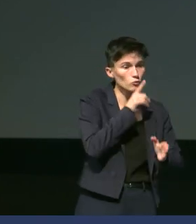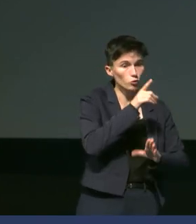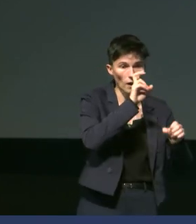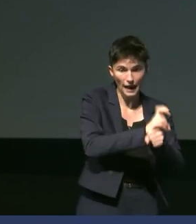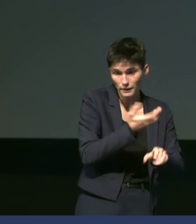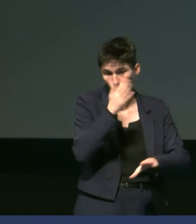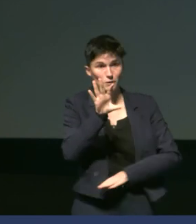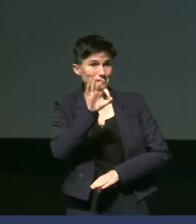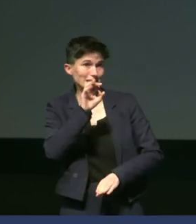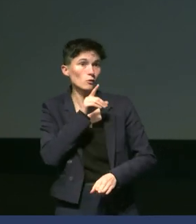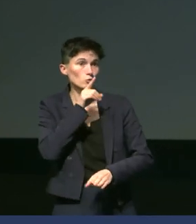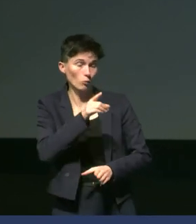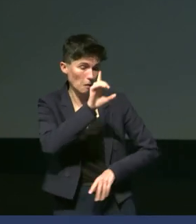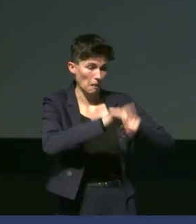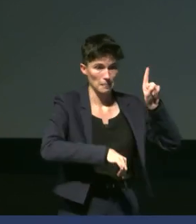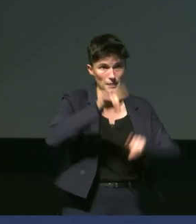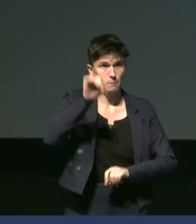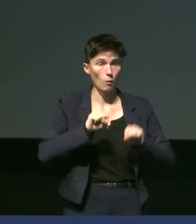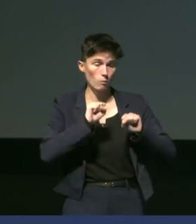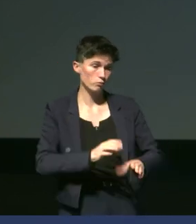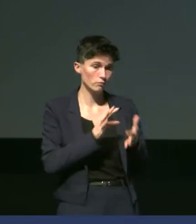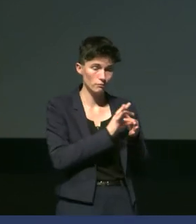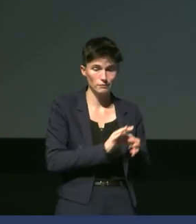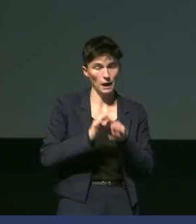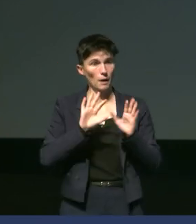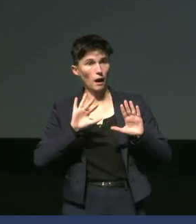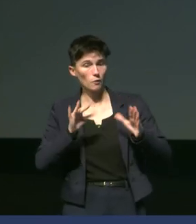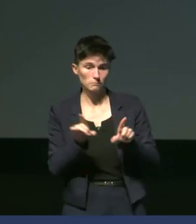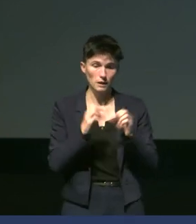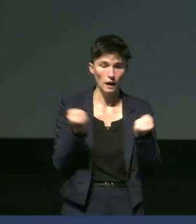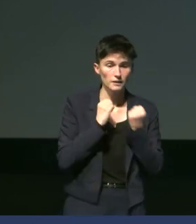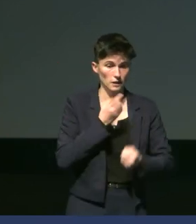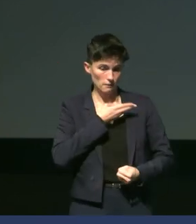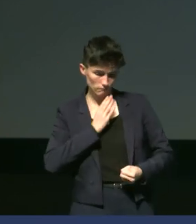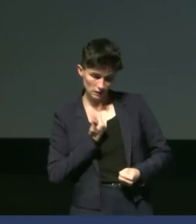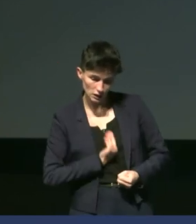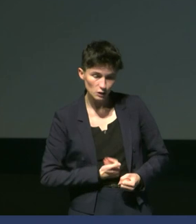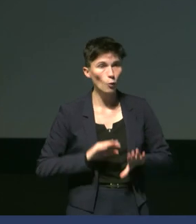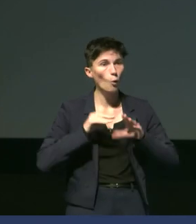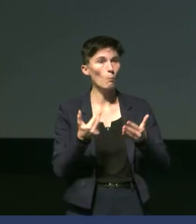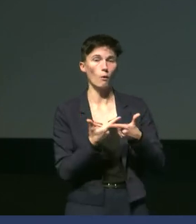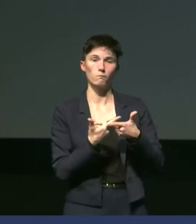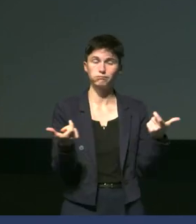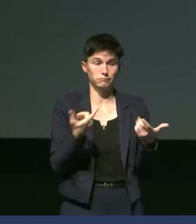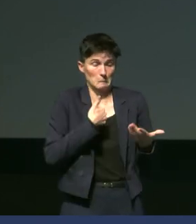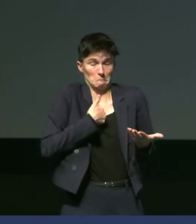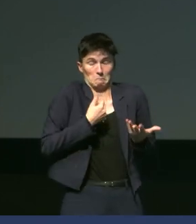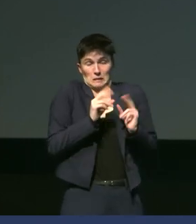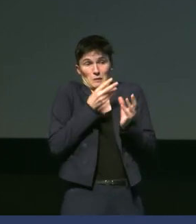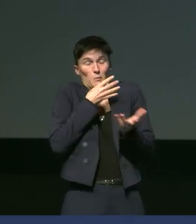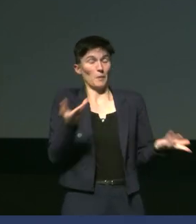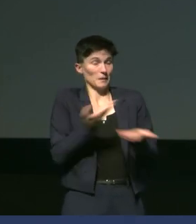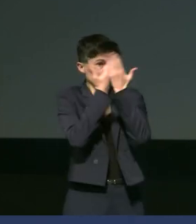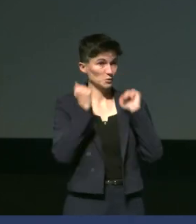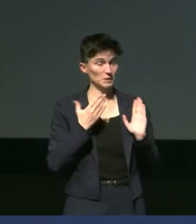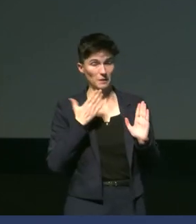variabilité interindividuelle, probablement liée à l'activité de digestion, au tractus digestif. Je n pas d'explication. C'est